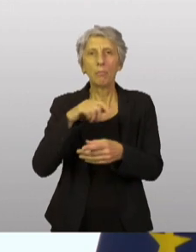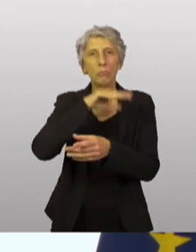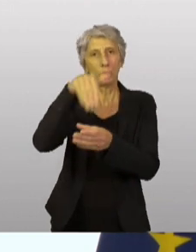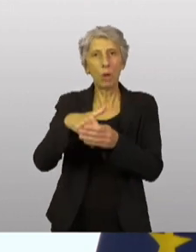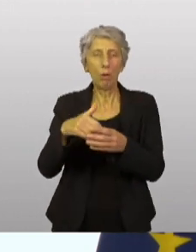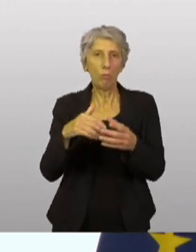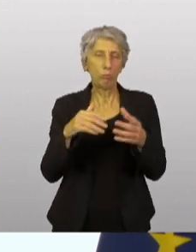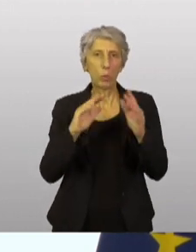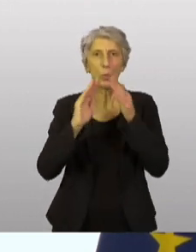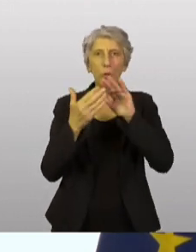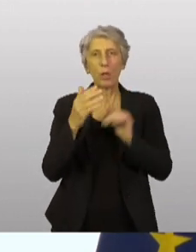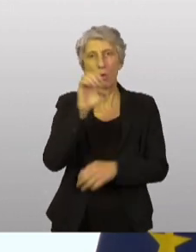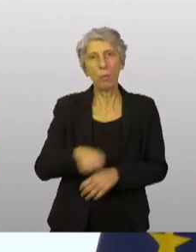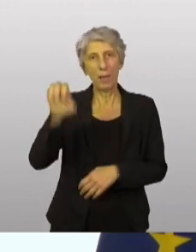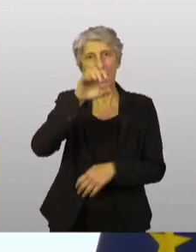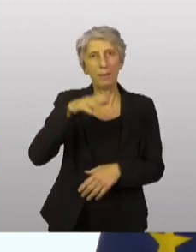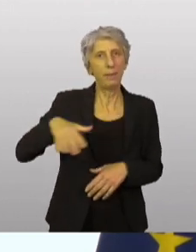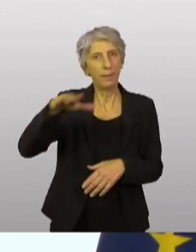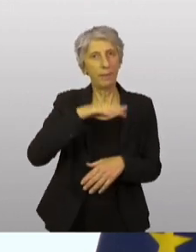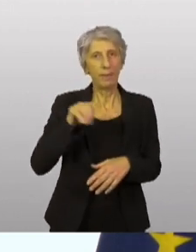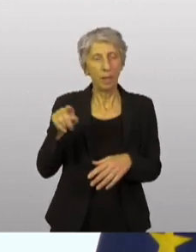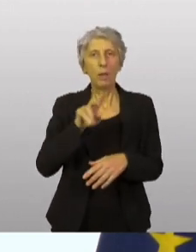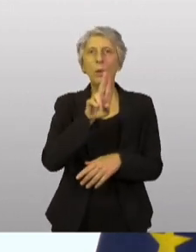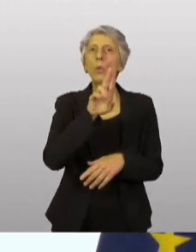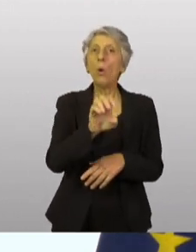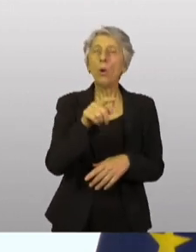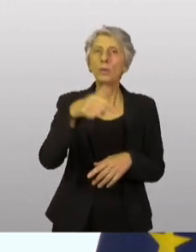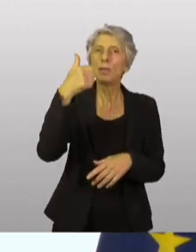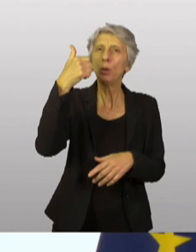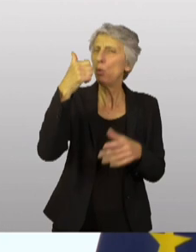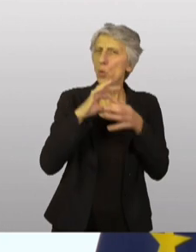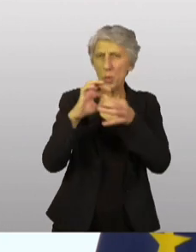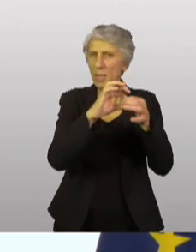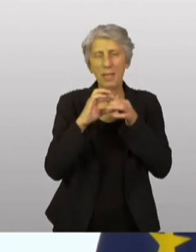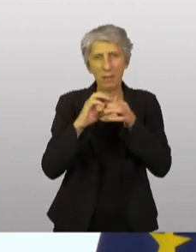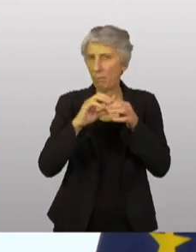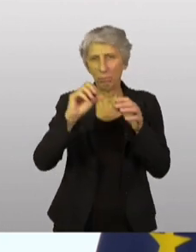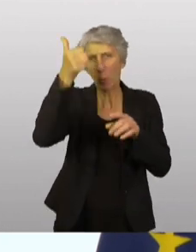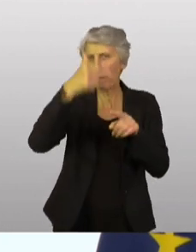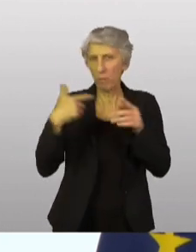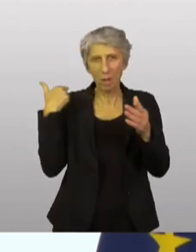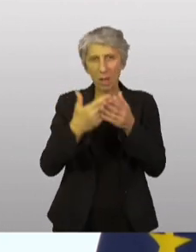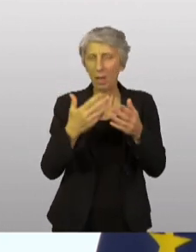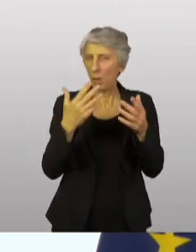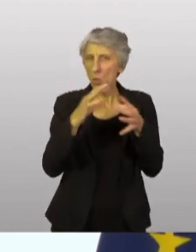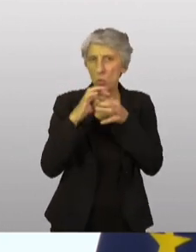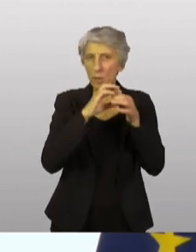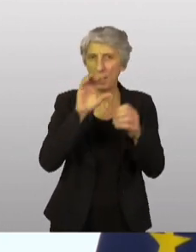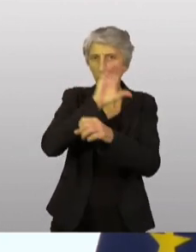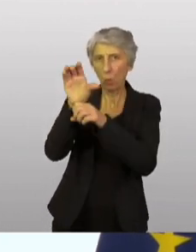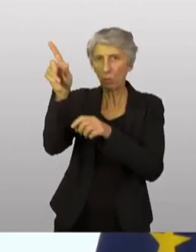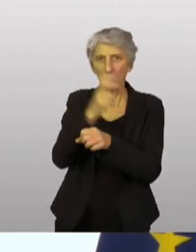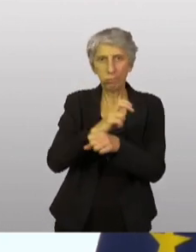européenne et l'Union européenne est unie comme jamais face à ce danger. Et je suis persuadée